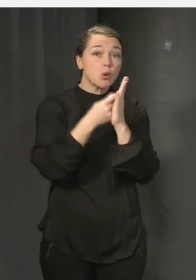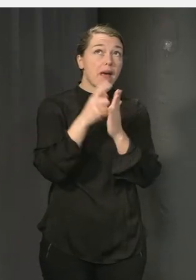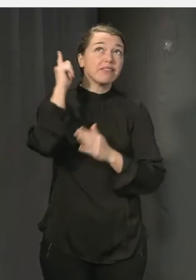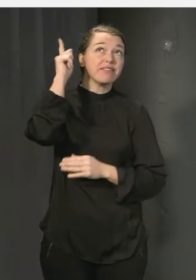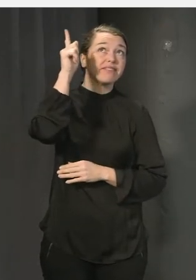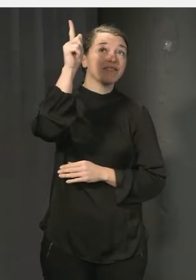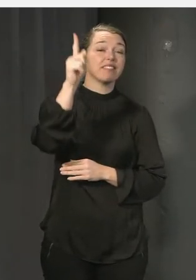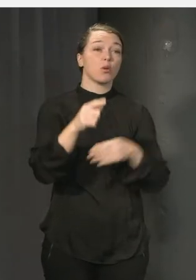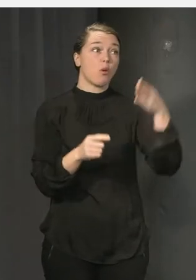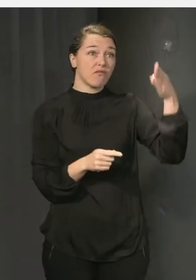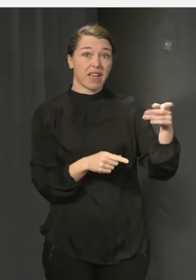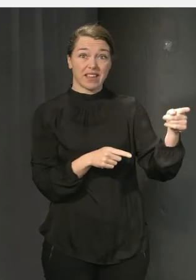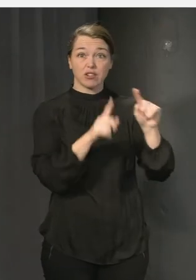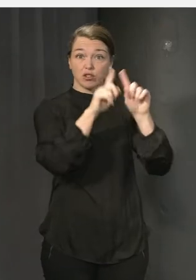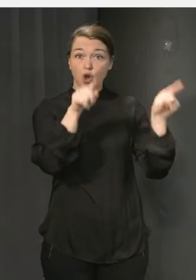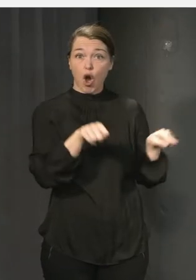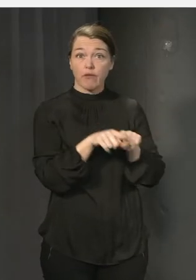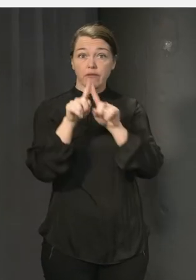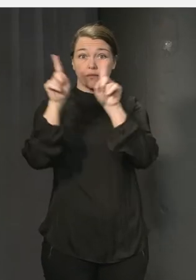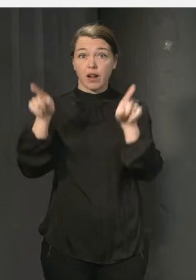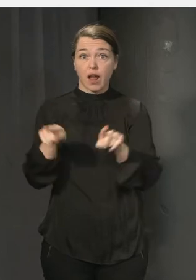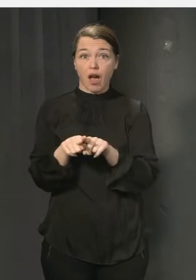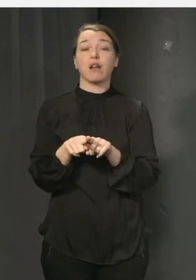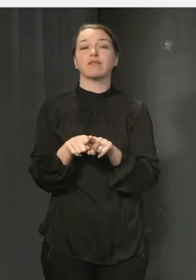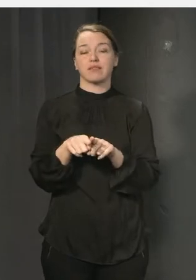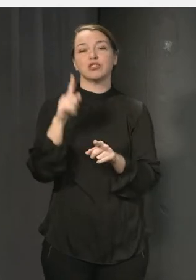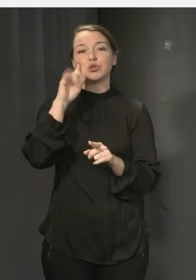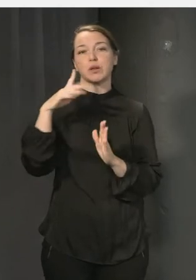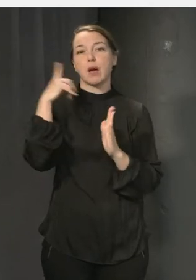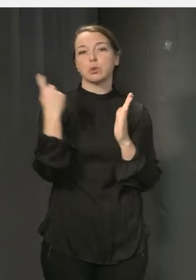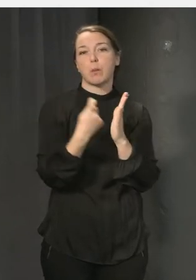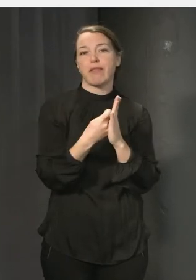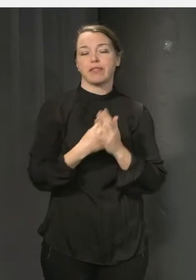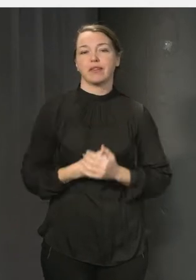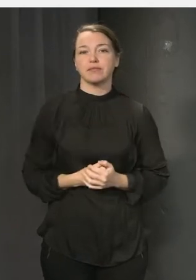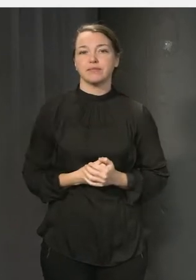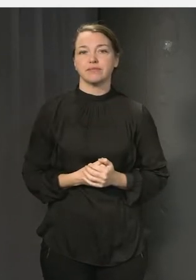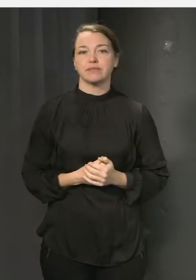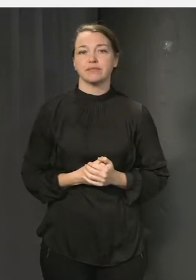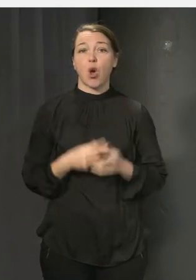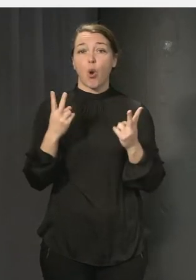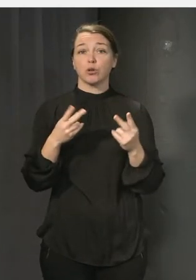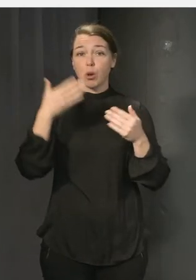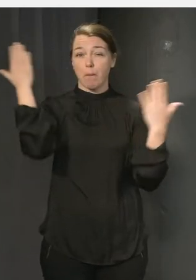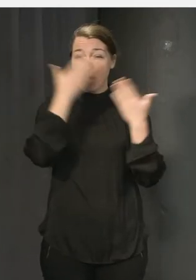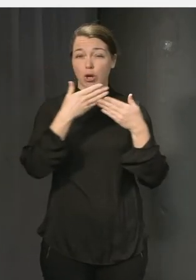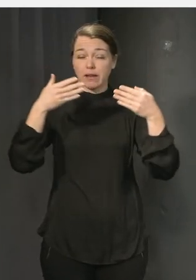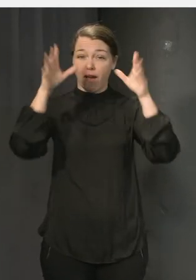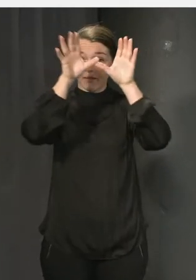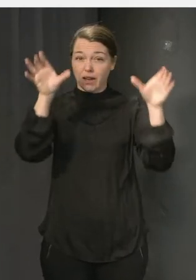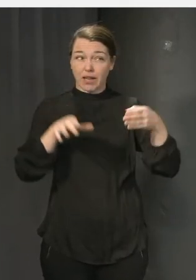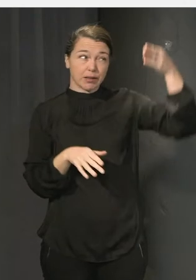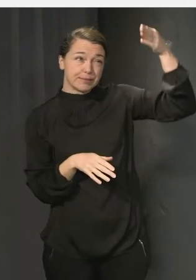Och också på väggen där så har vi två absorbenter som ser ut som tavlor. Man har till exempel satt upp de här mörka gardinerna